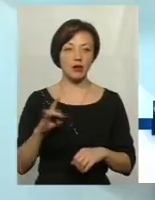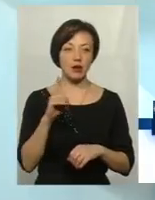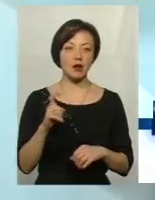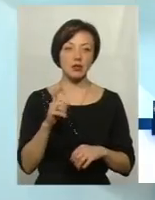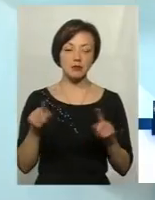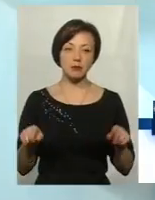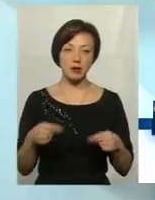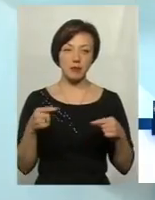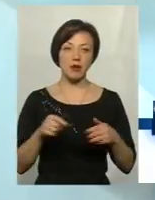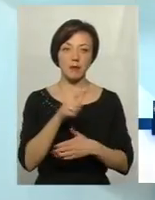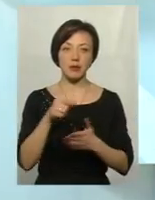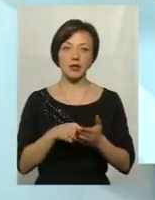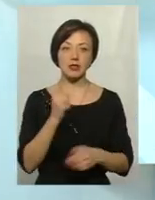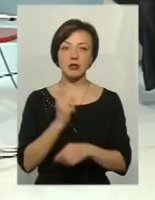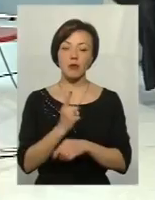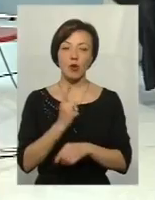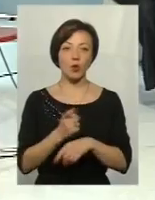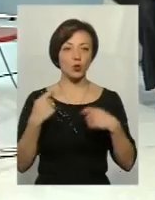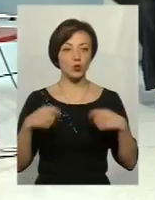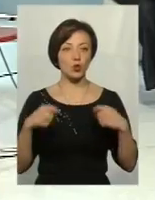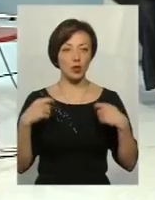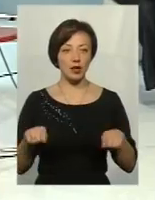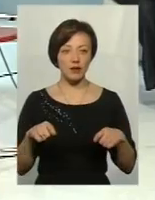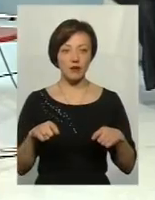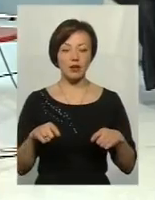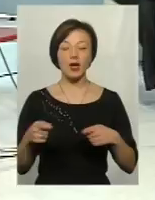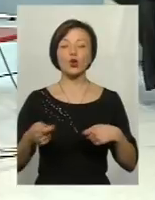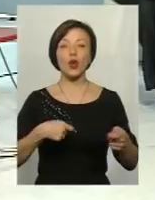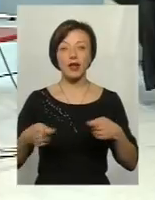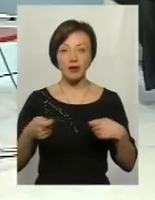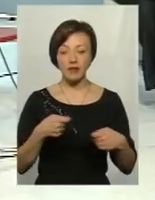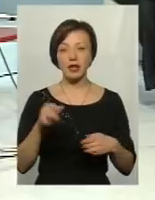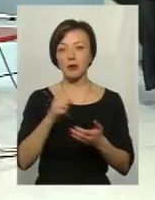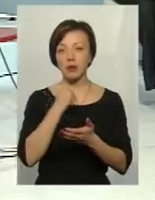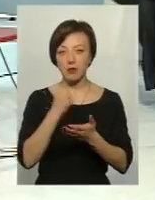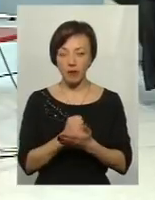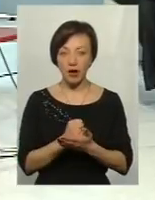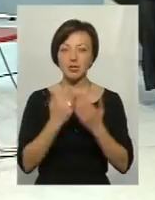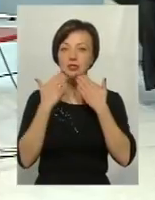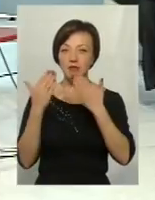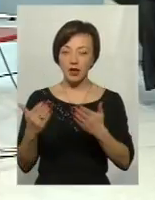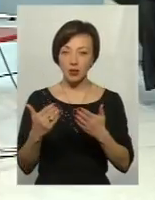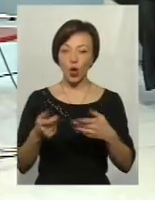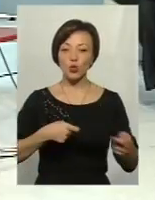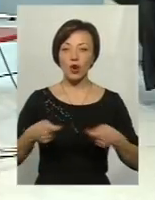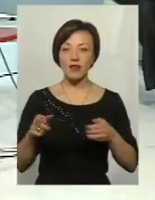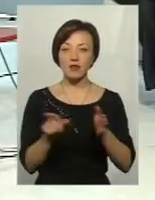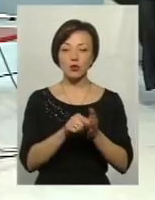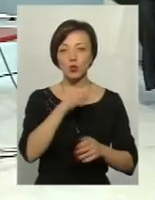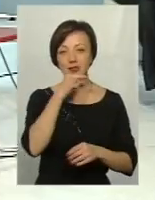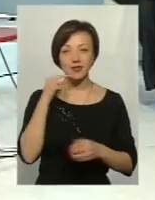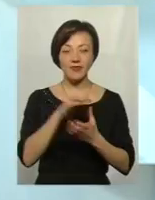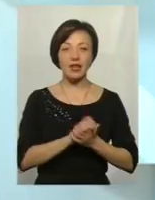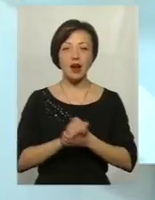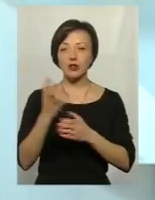заборону торгівлі і приймали звернення про заборону торгівлі з Російською Федерацією безпосередньо